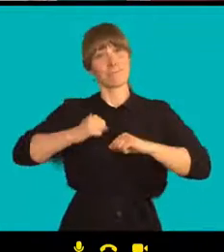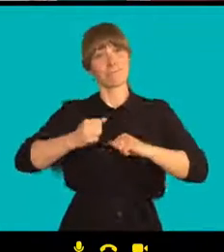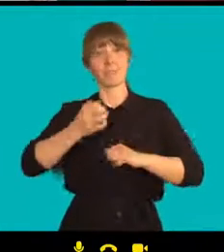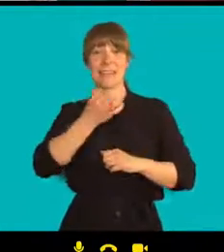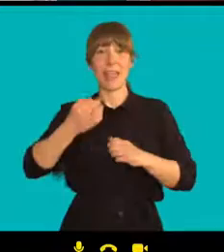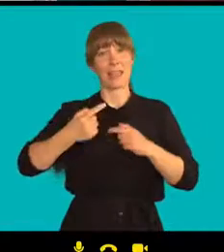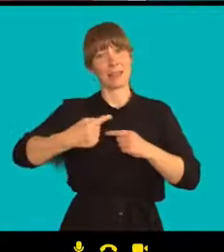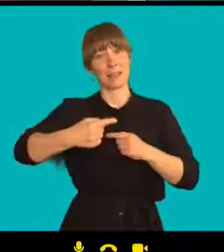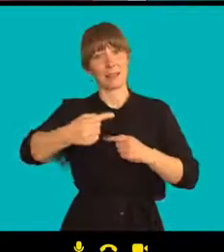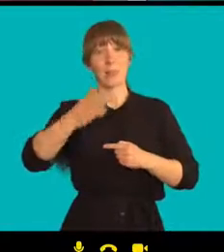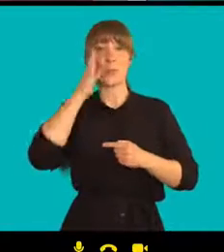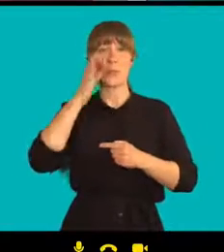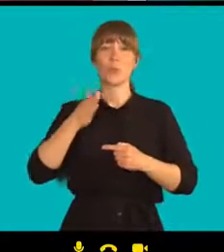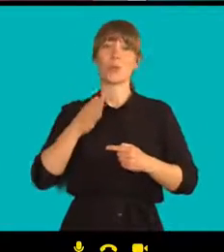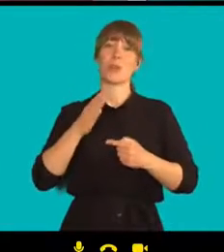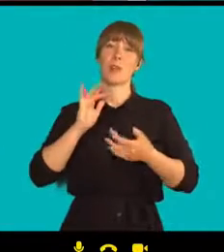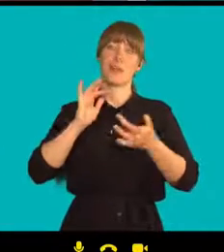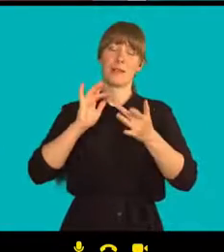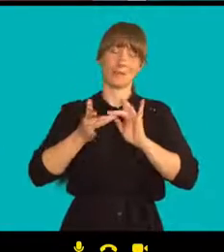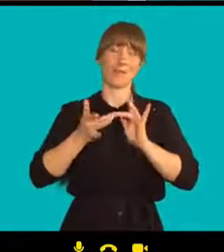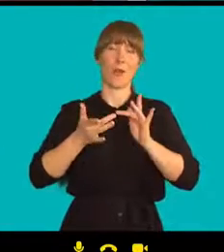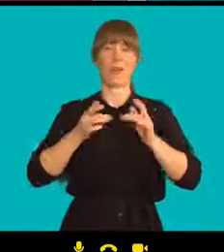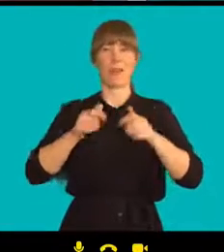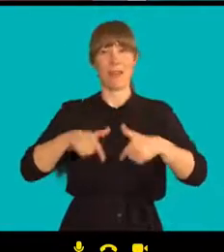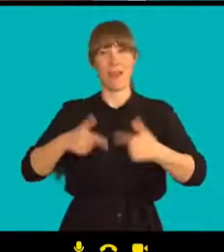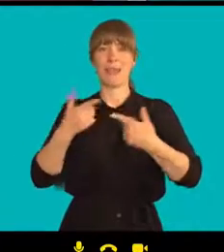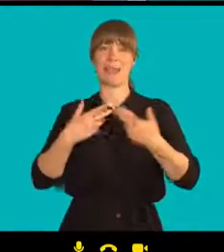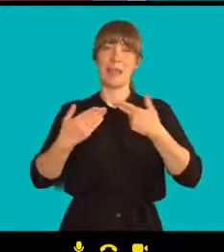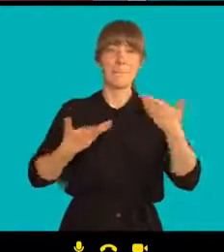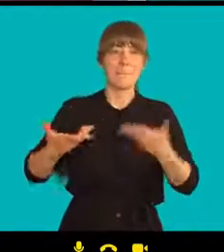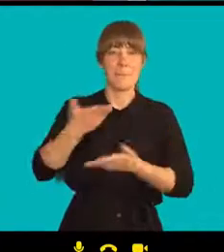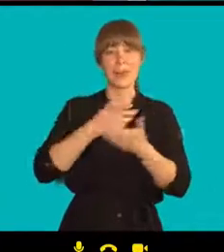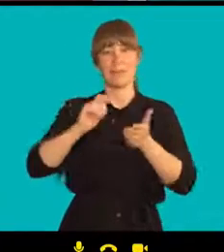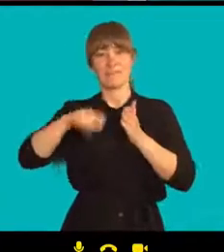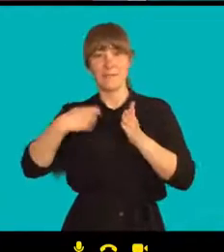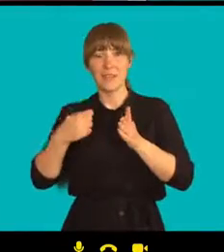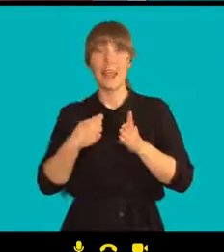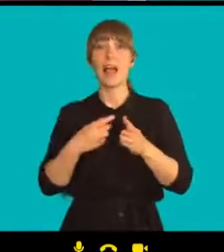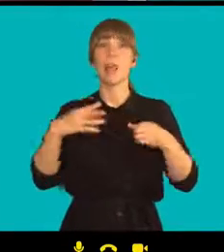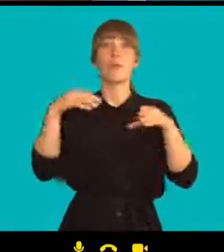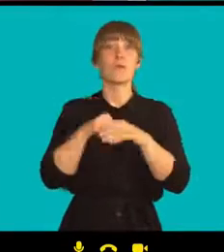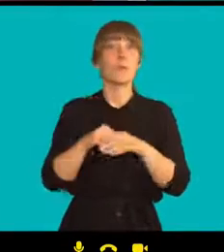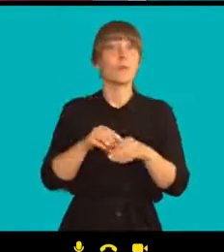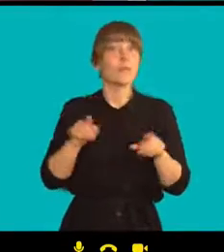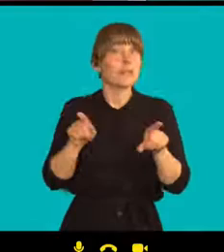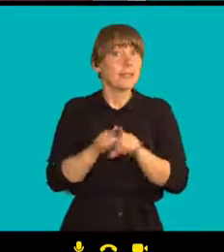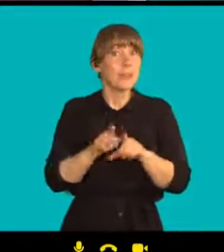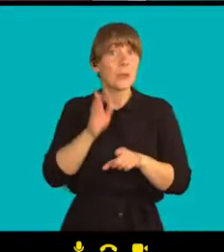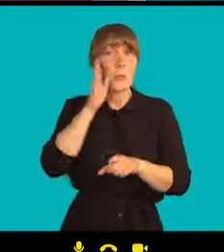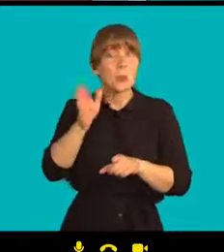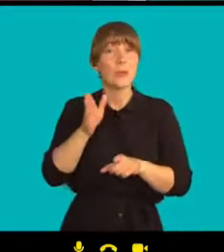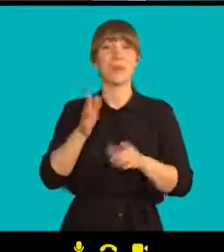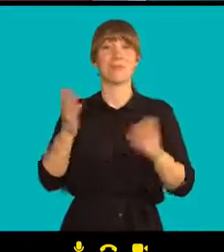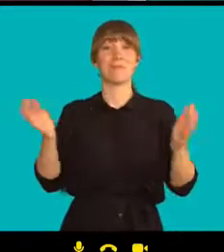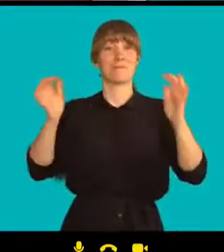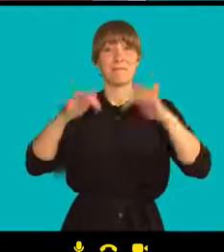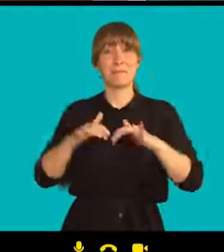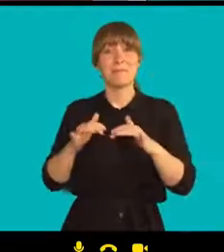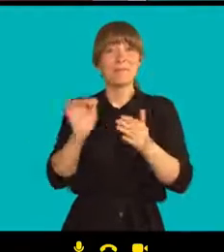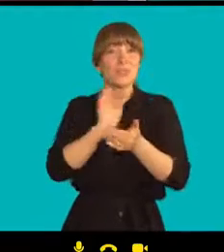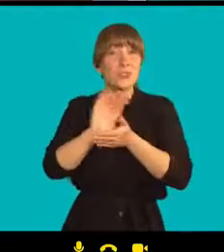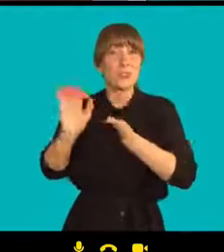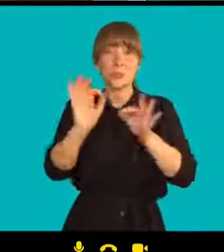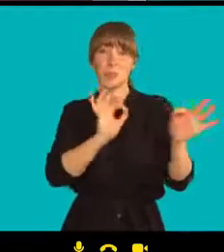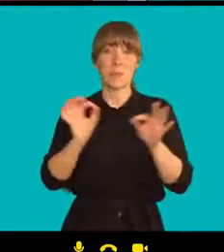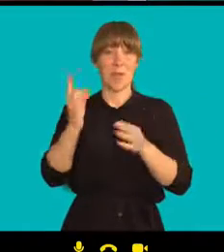20. května až do 6. června. a jak jsme se dnes dozvěděli, bude to nejenom u obrazovek počítačů, ale i venku. To pro vás chystají